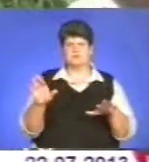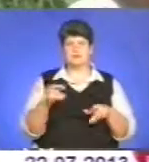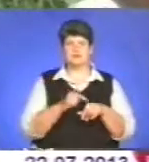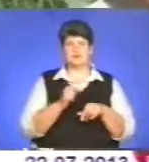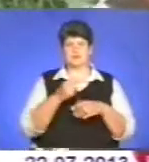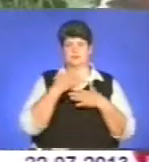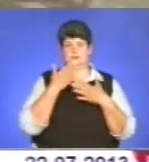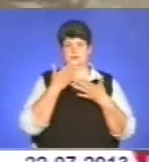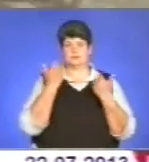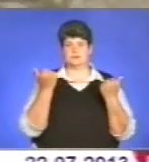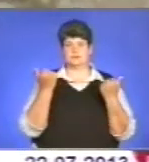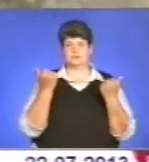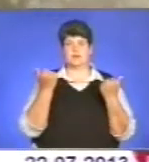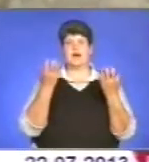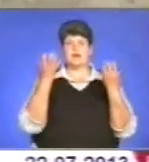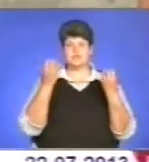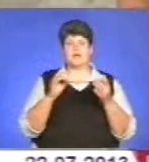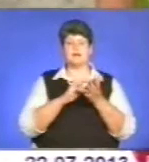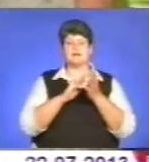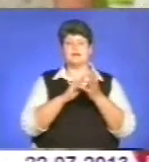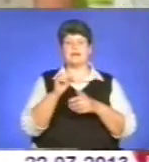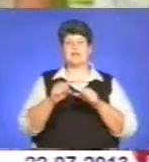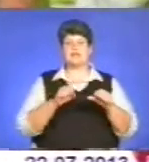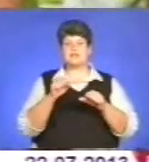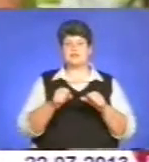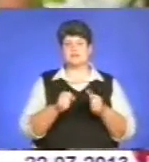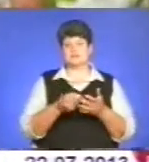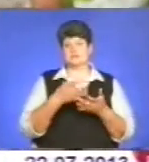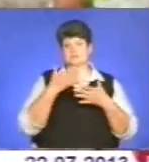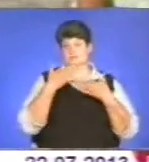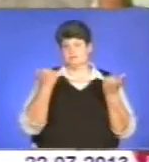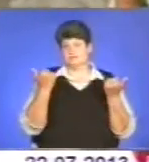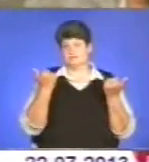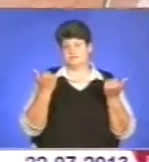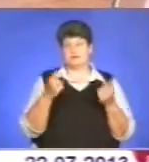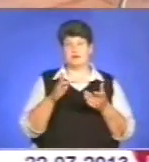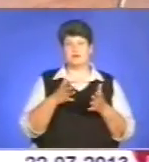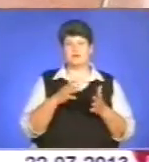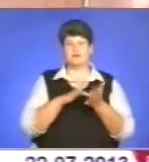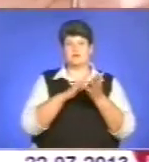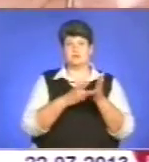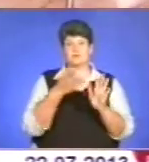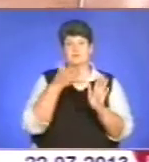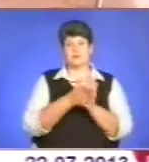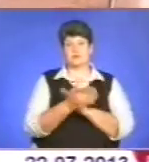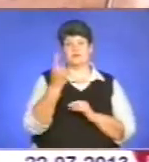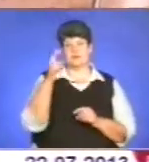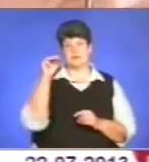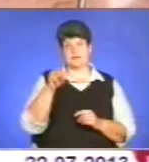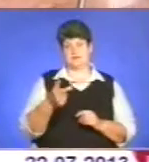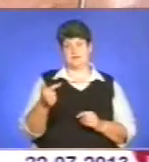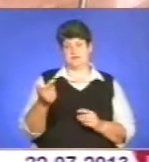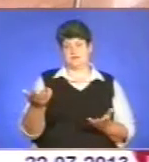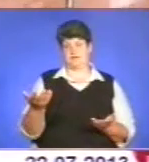відчути. А ще подорожувати на велосипеді недорого. На мандрівку Сергій Хлєвас витратив менше тисячі гривень. Зараз